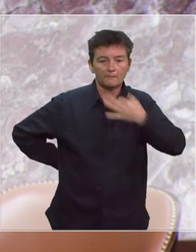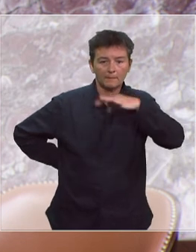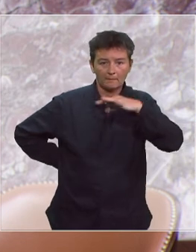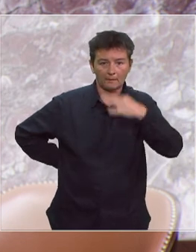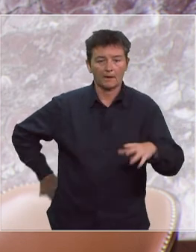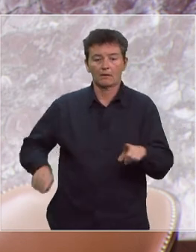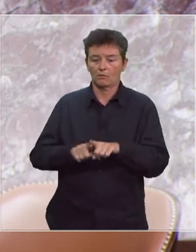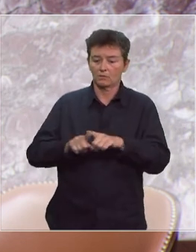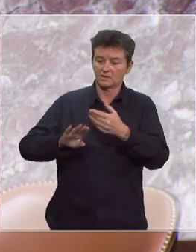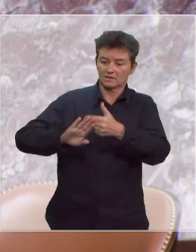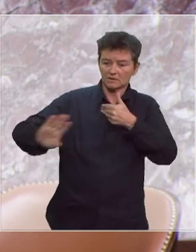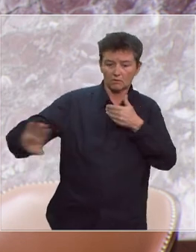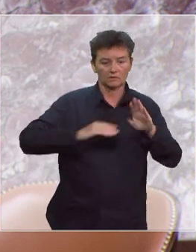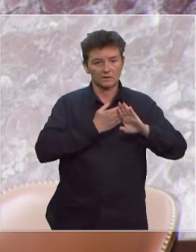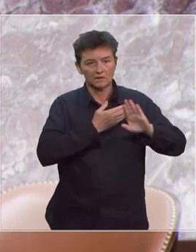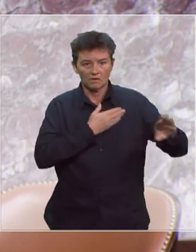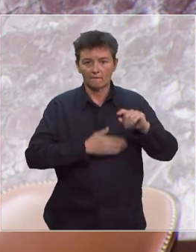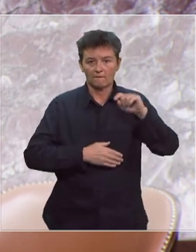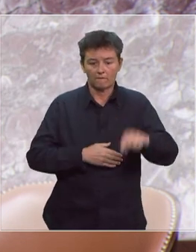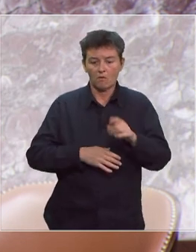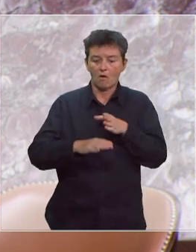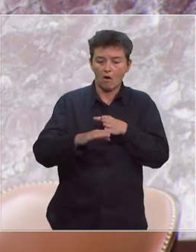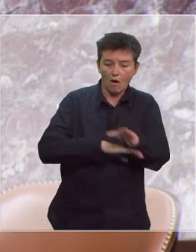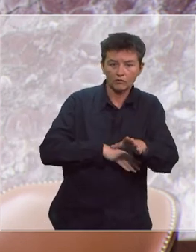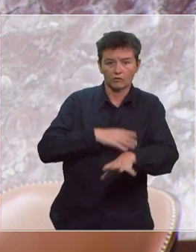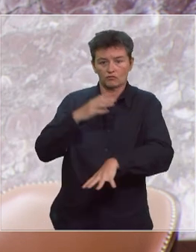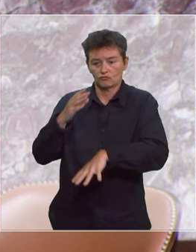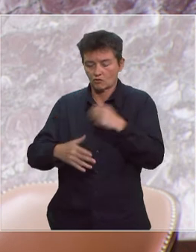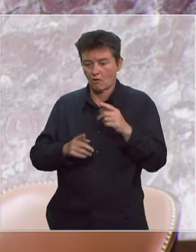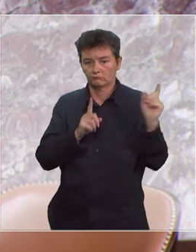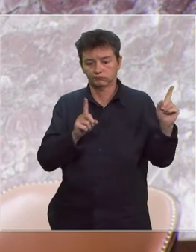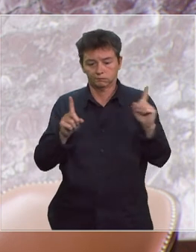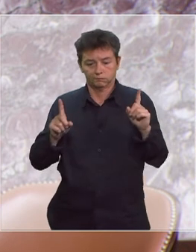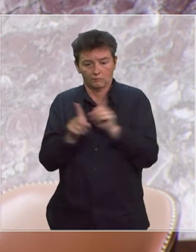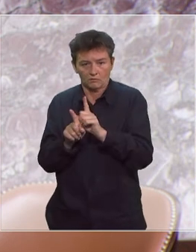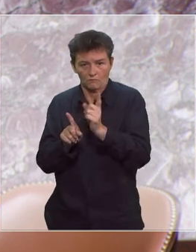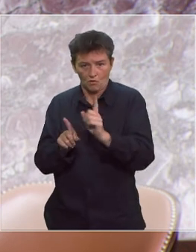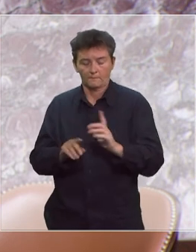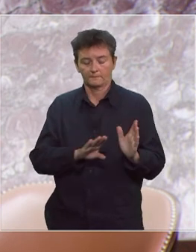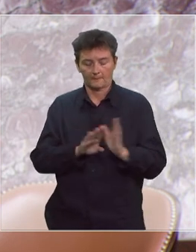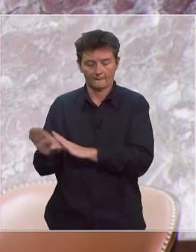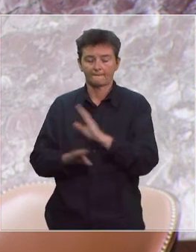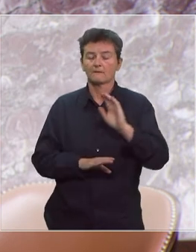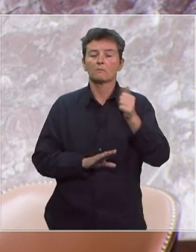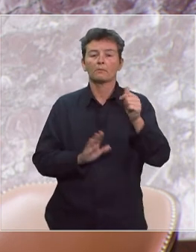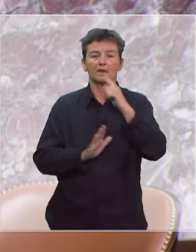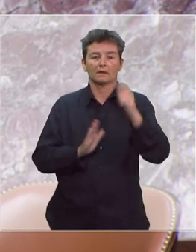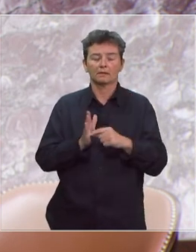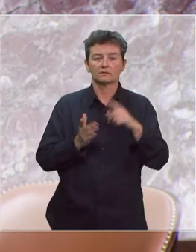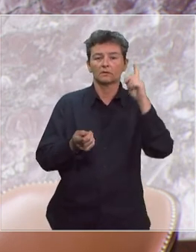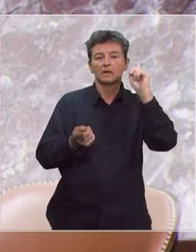des distances entre les participants, entrées et sorties échelonnées. Nous commençons notre séance par des questions